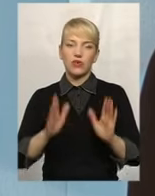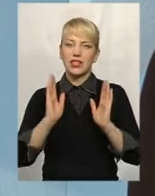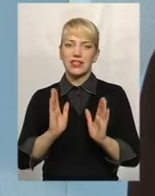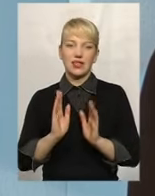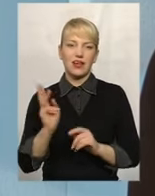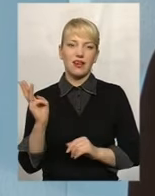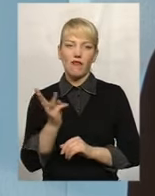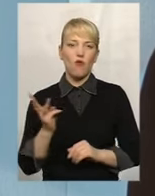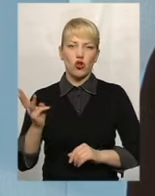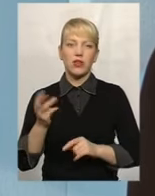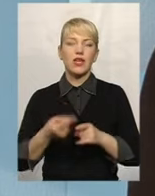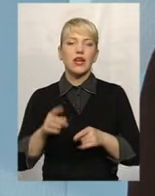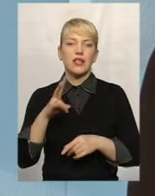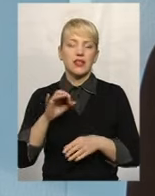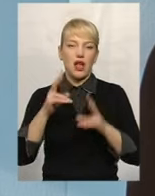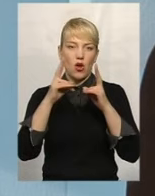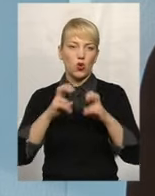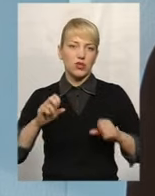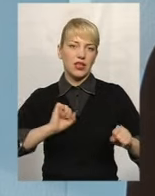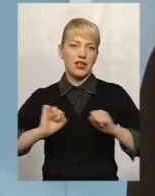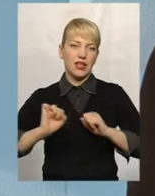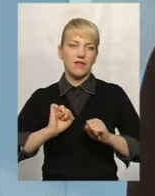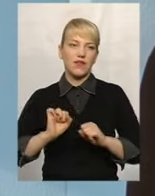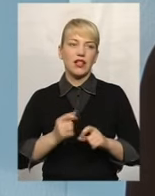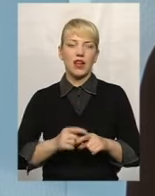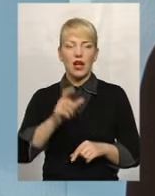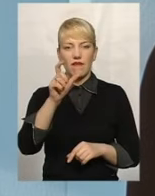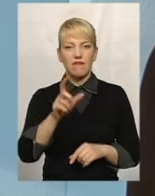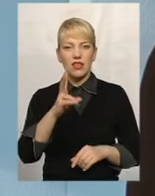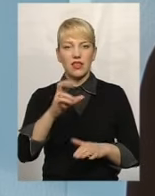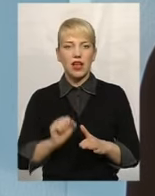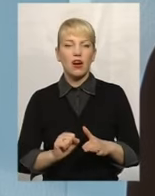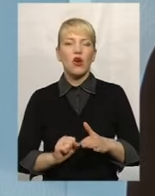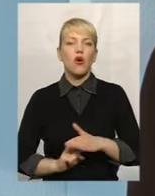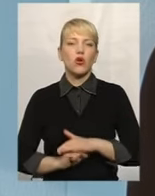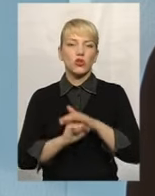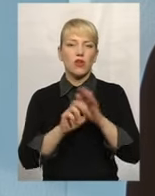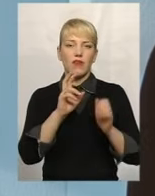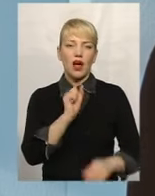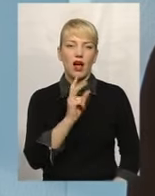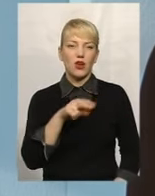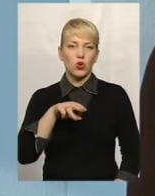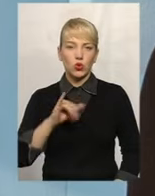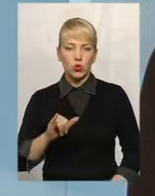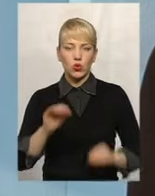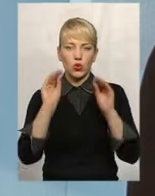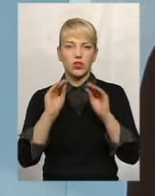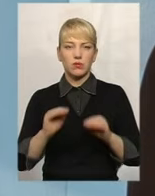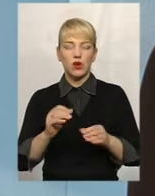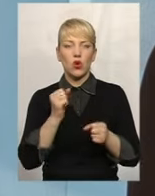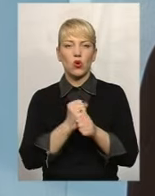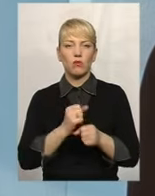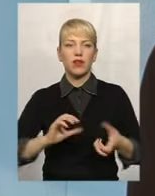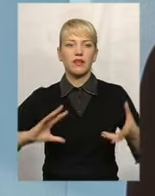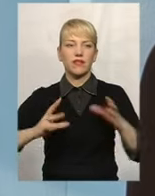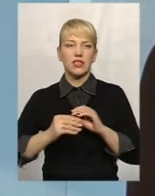вони. І це вже на розсуд керівника. Він на основі акту складеного інспектором робить висновки про те,